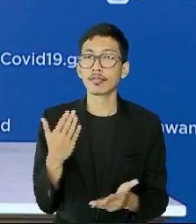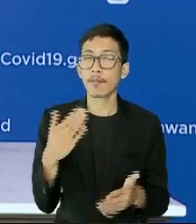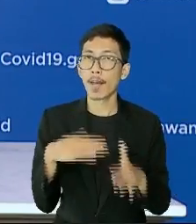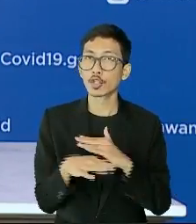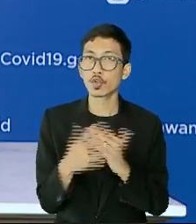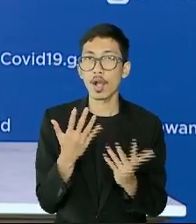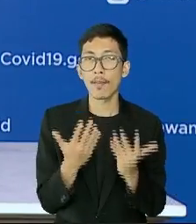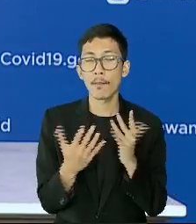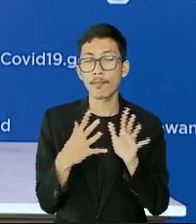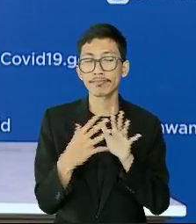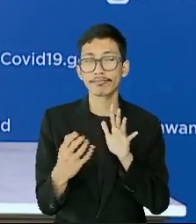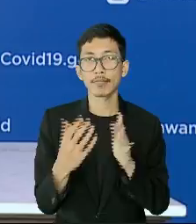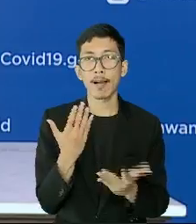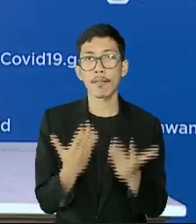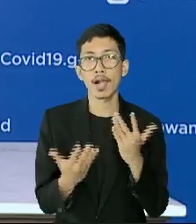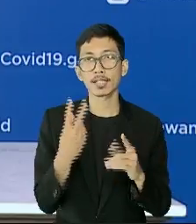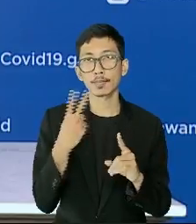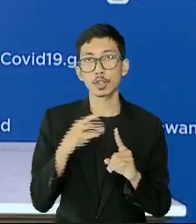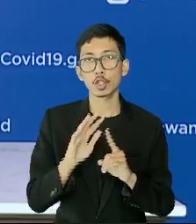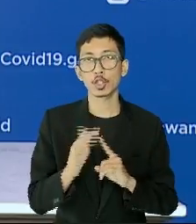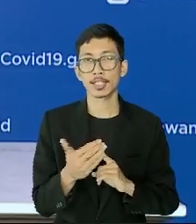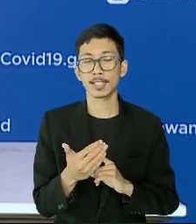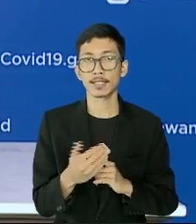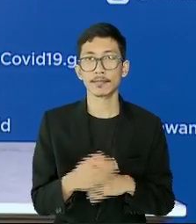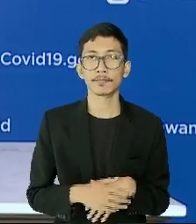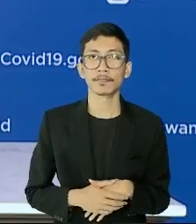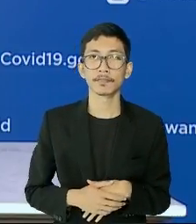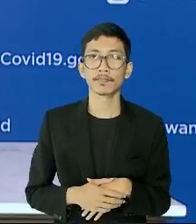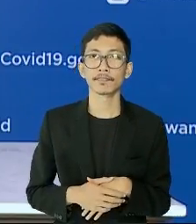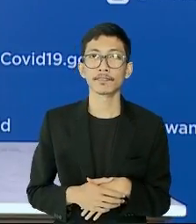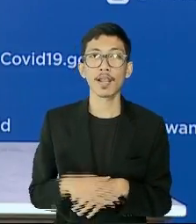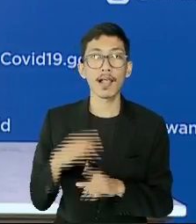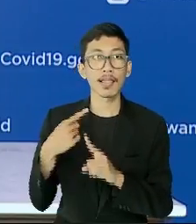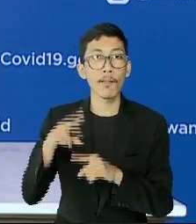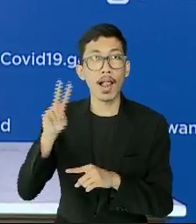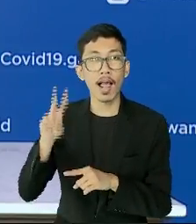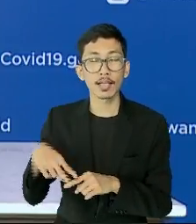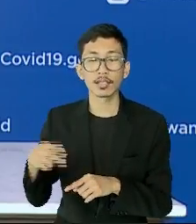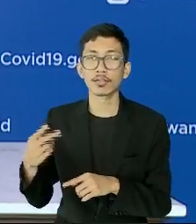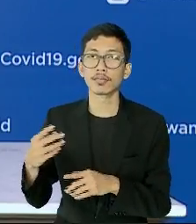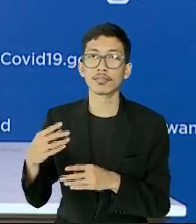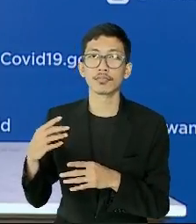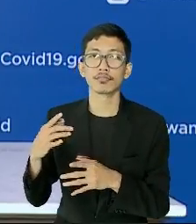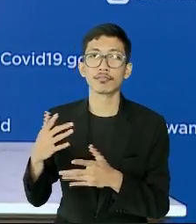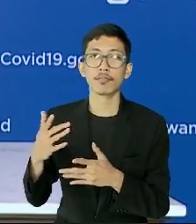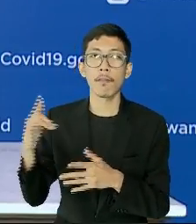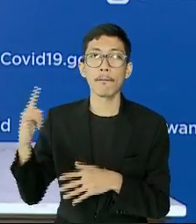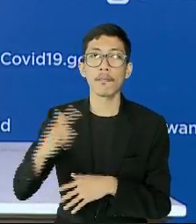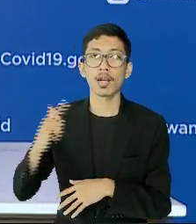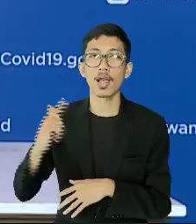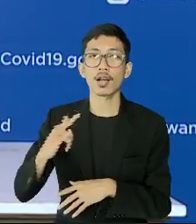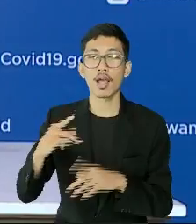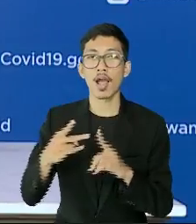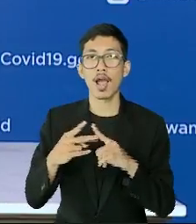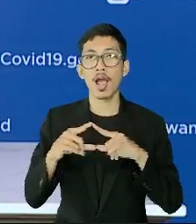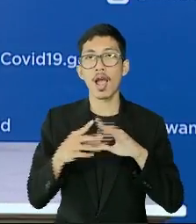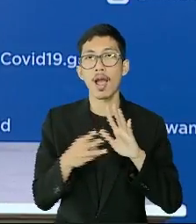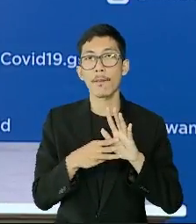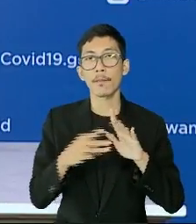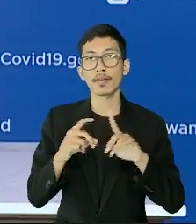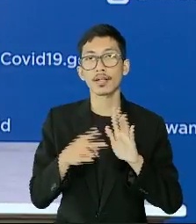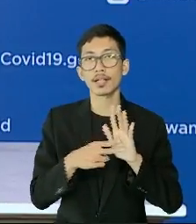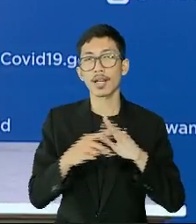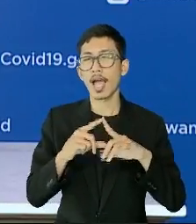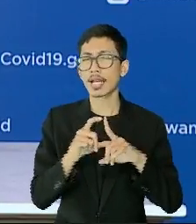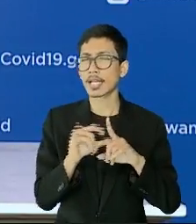lindungi. Kemudian penambahan pintu masuk perjalanan internasional yaitu Bandara Hang Nadim dan